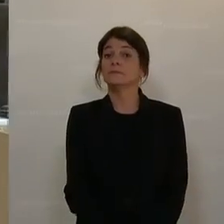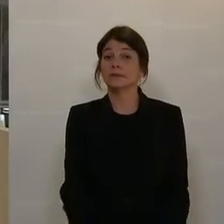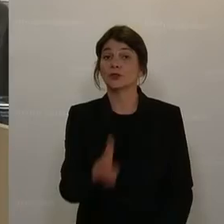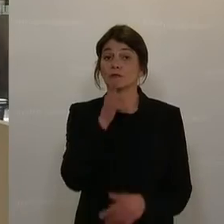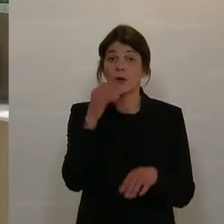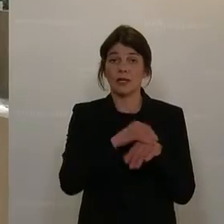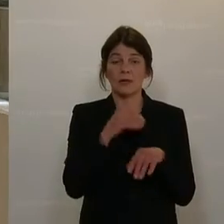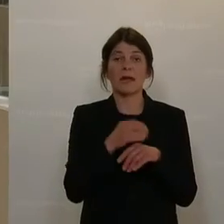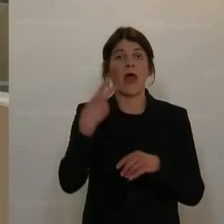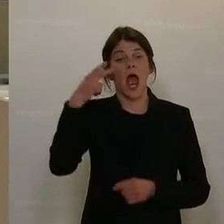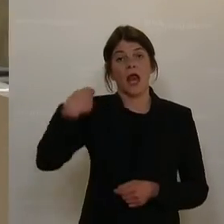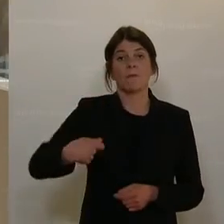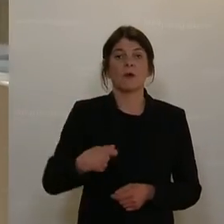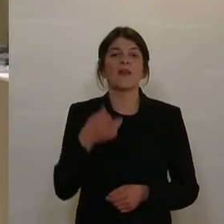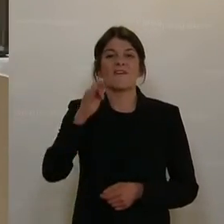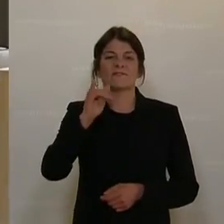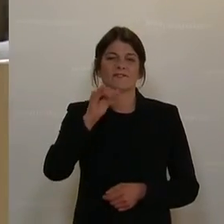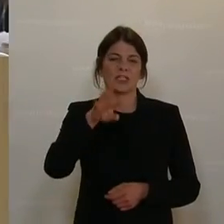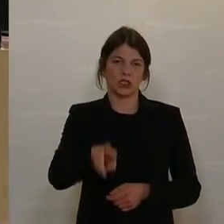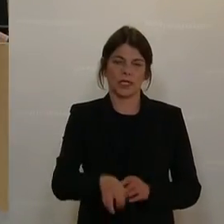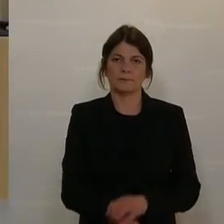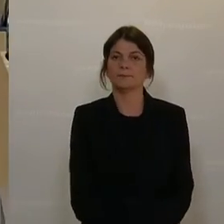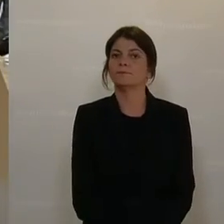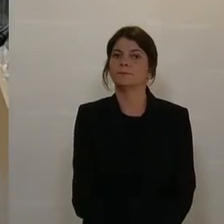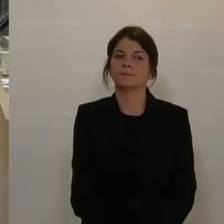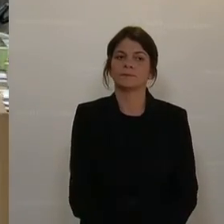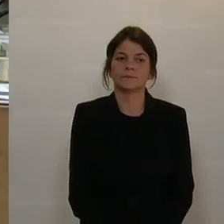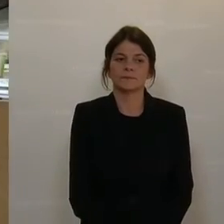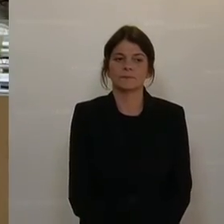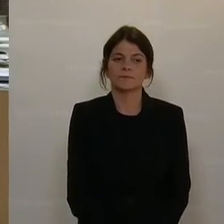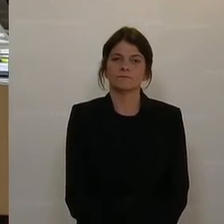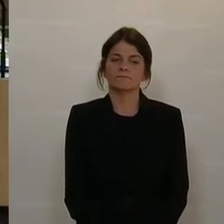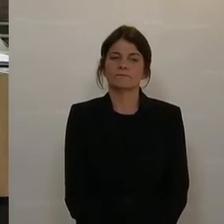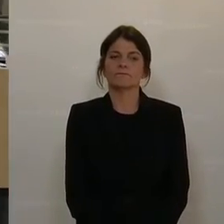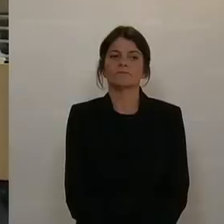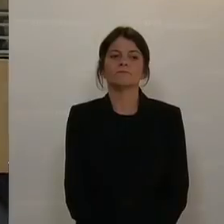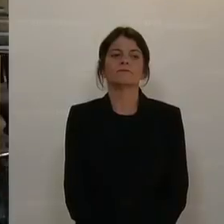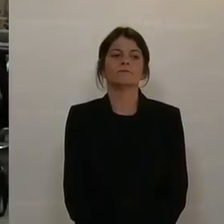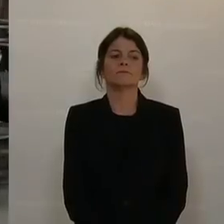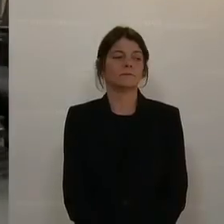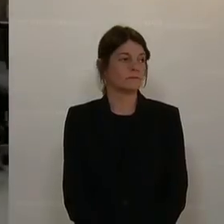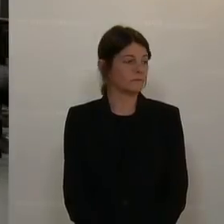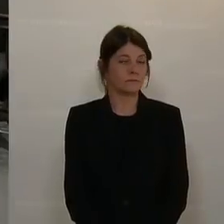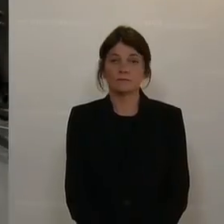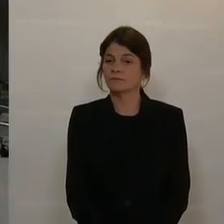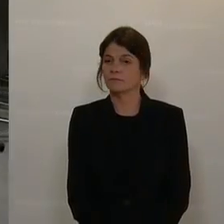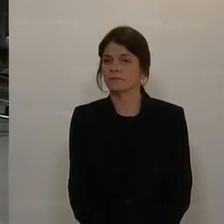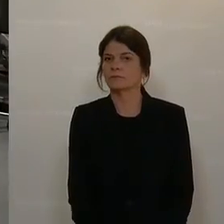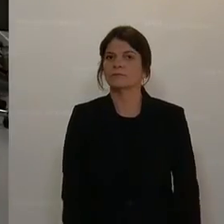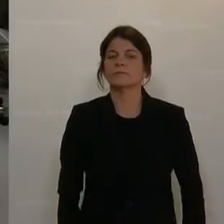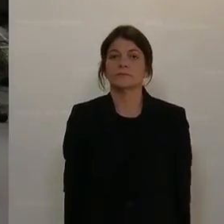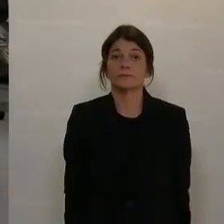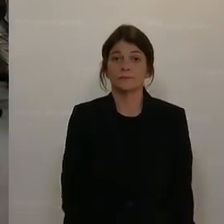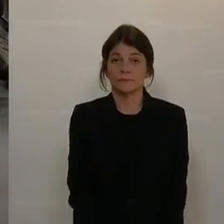Als ersten wichtigen Schritt verzeichnet Klaus Köchl von der SPÖ den Reparaturbonus, nächste Rednerin von den Grünen